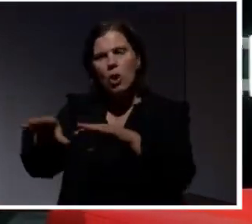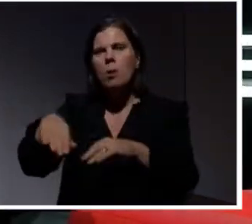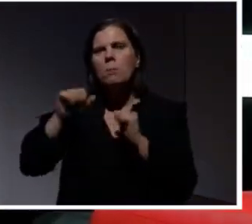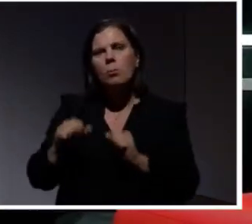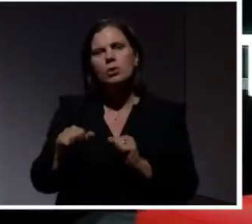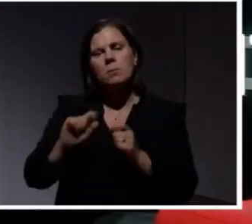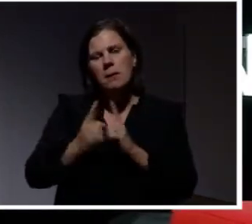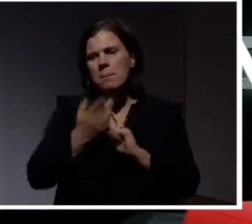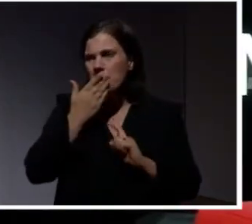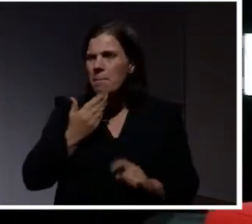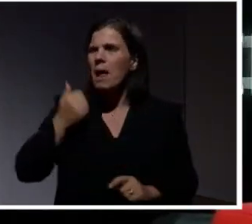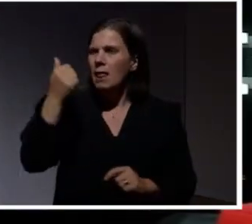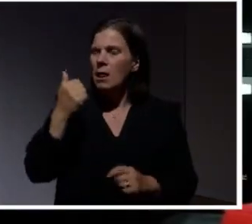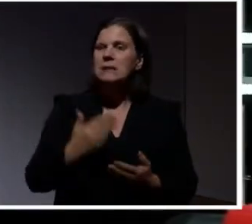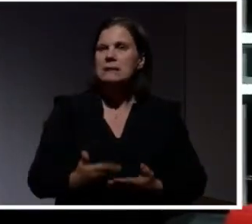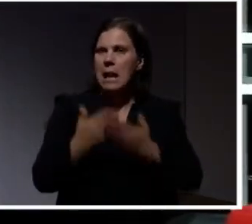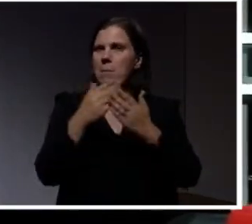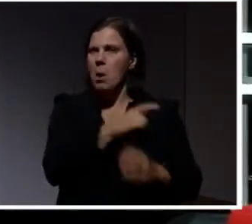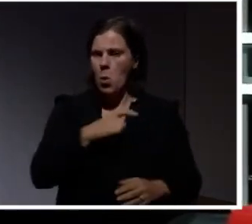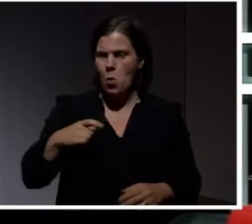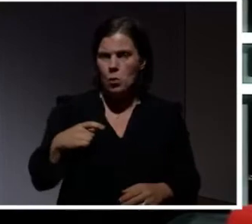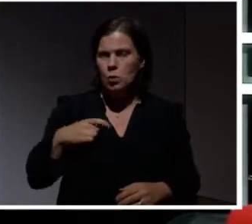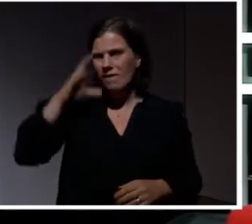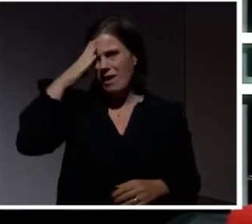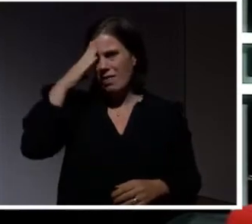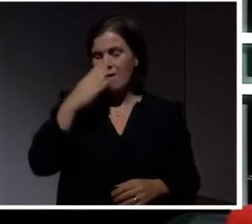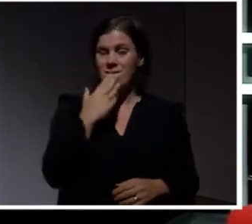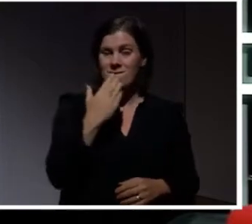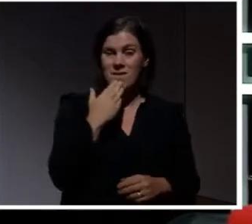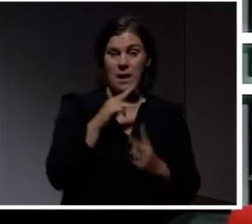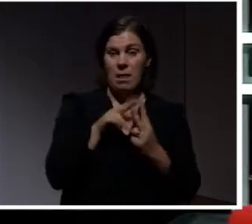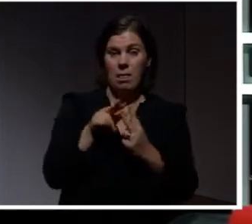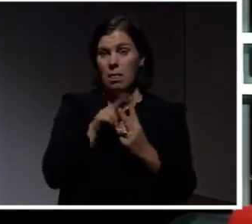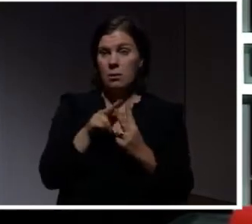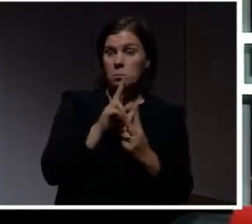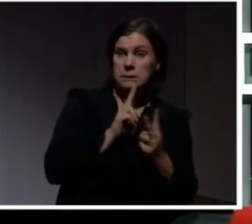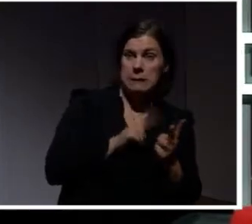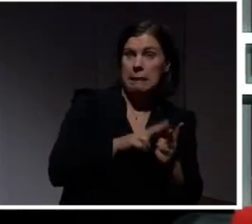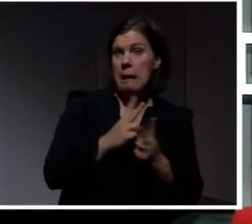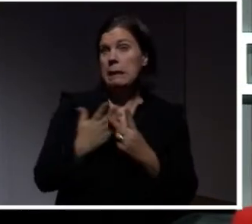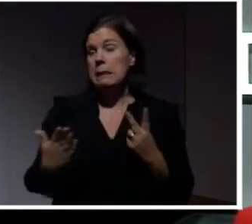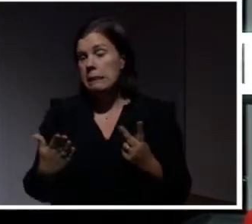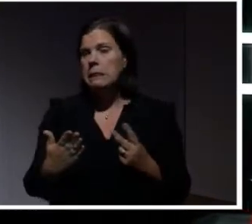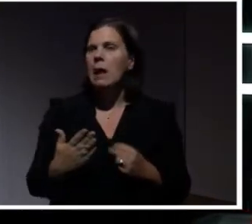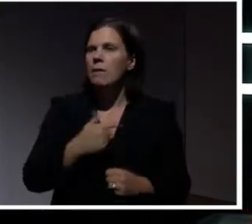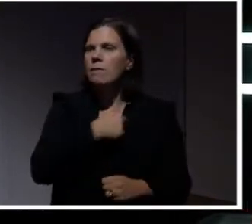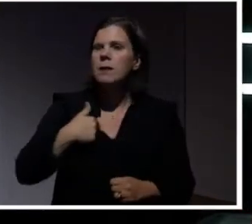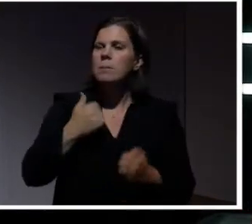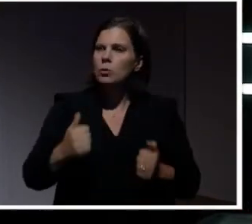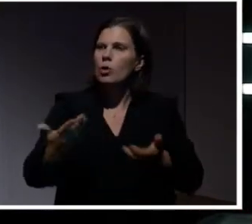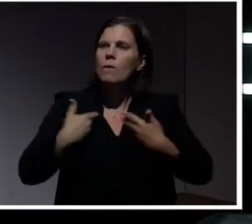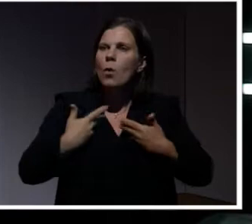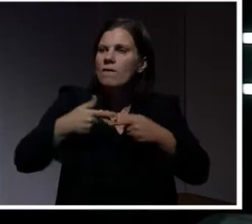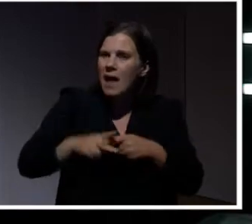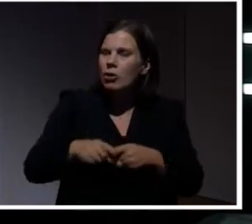mycket bättre på att hjälpa oss att urskilja vad som är vad i det här. Vi måste ha verktyg